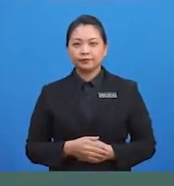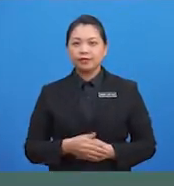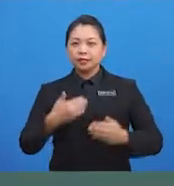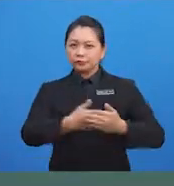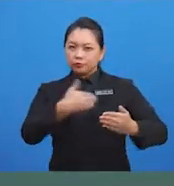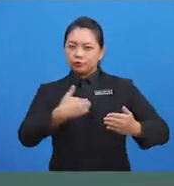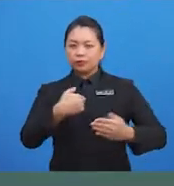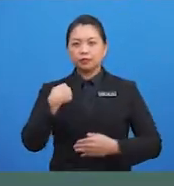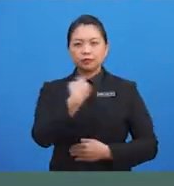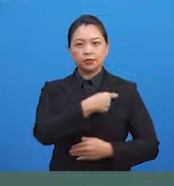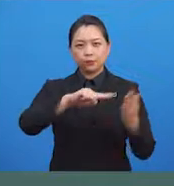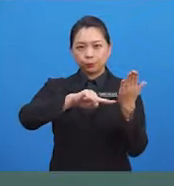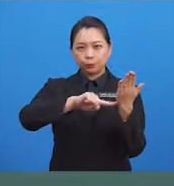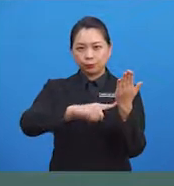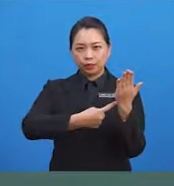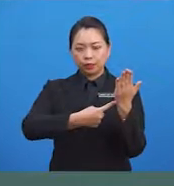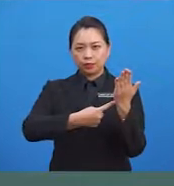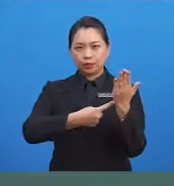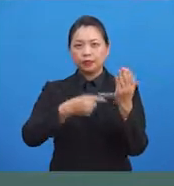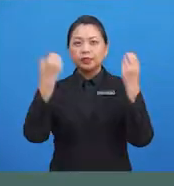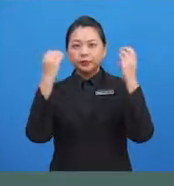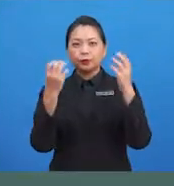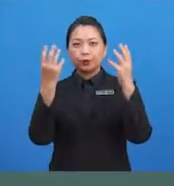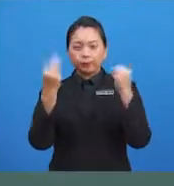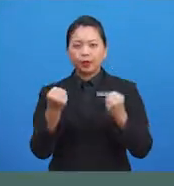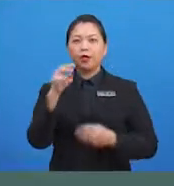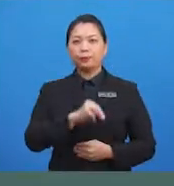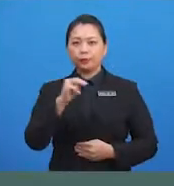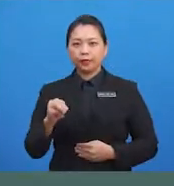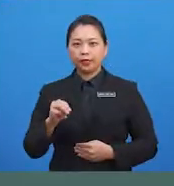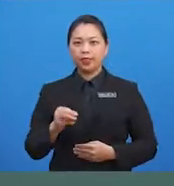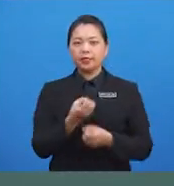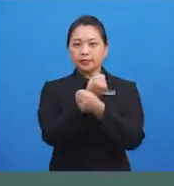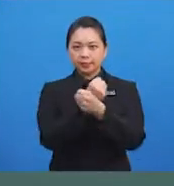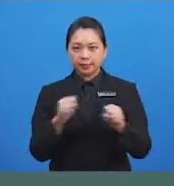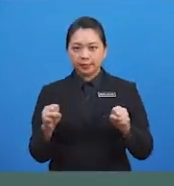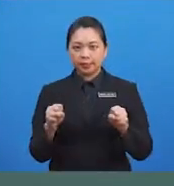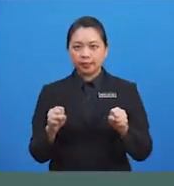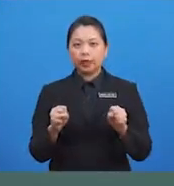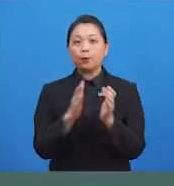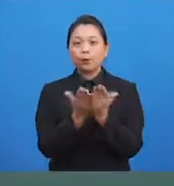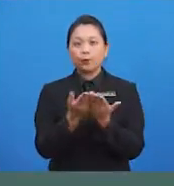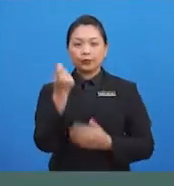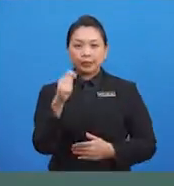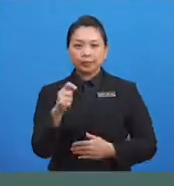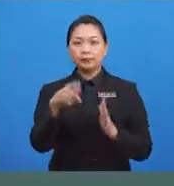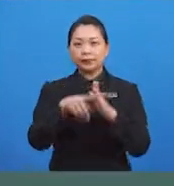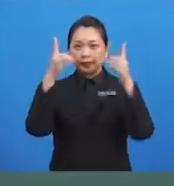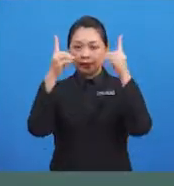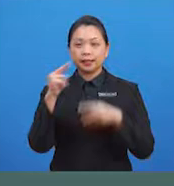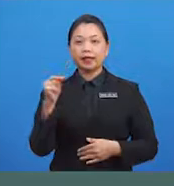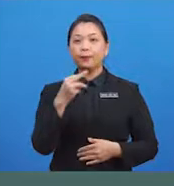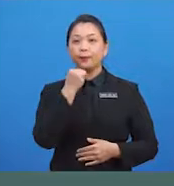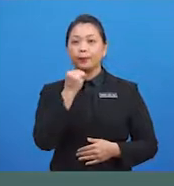sebelum memulakan pembelajaran hari ini, Cikgu hendak murid-murid sediakan buku teks pendidikan moral